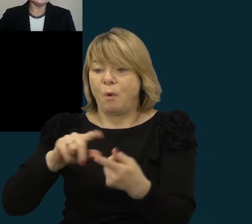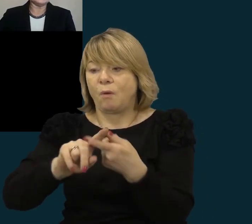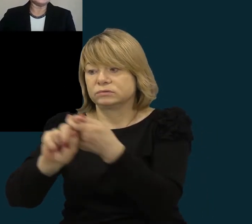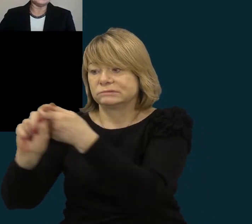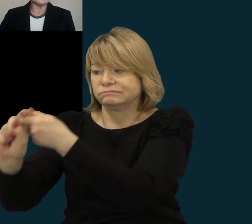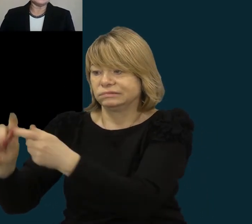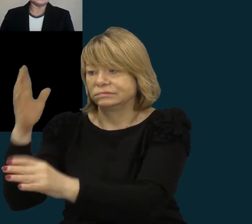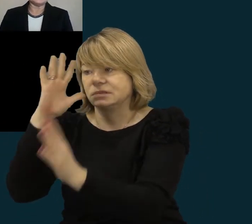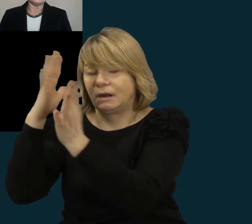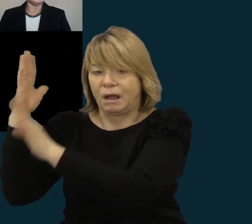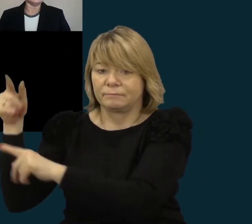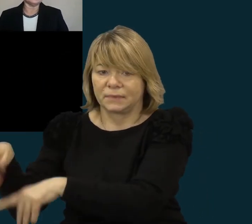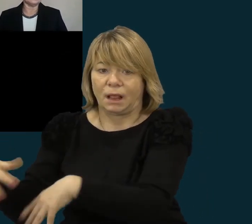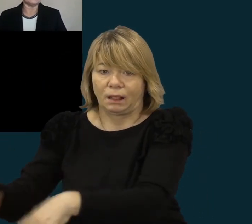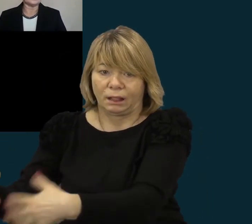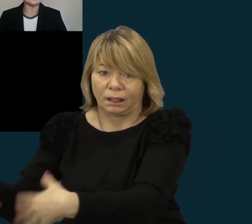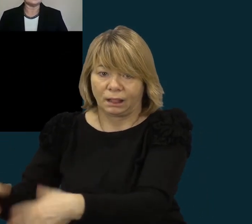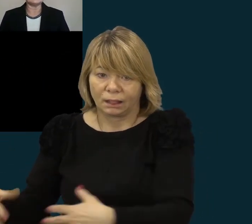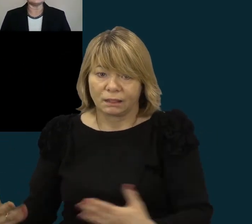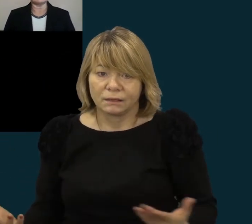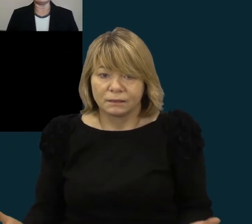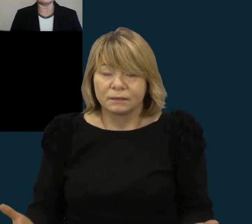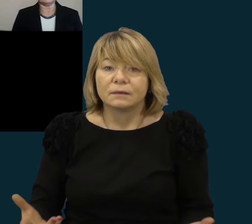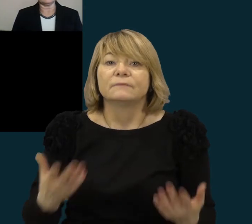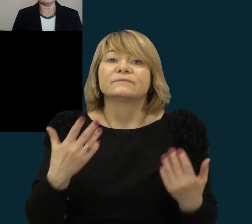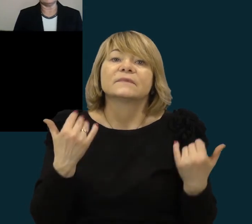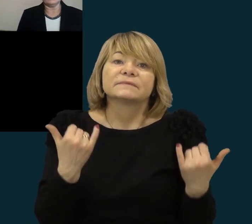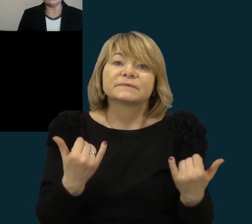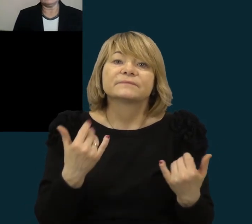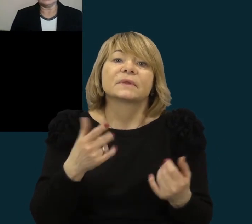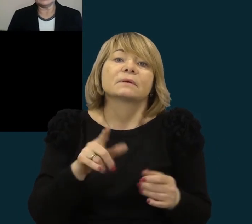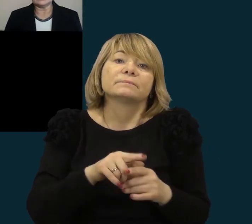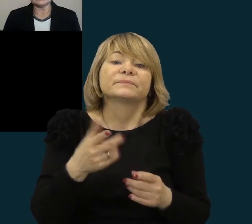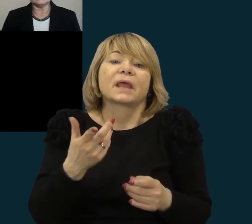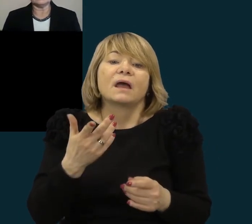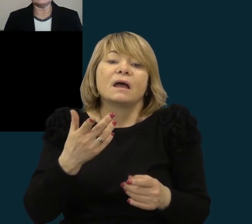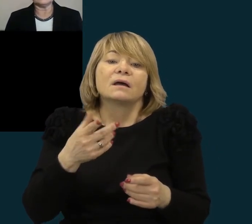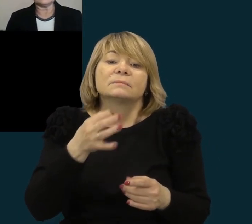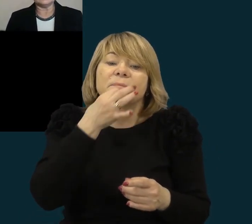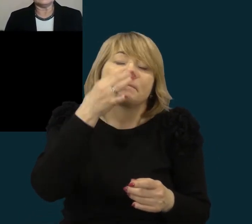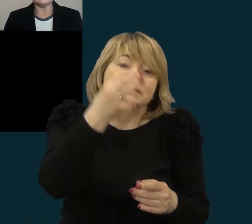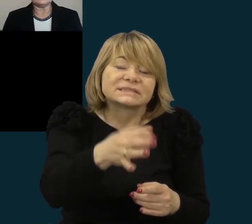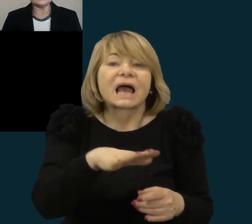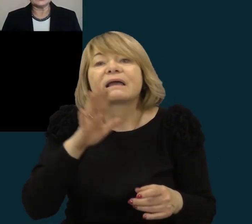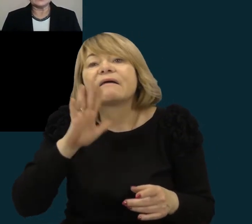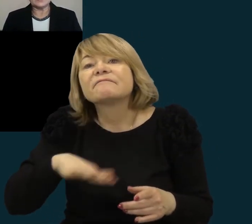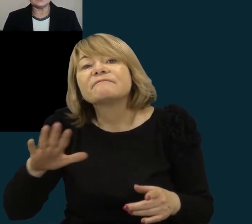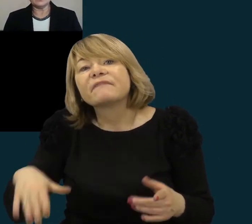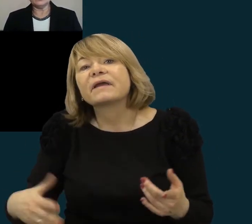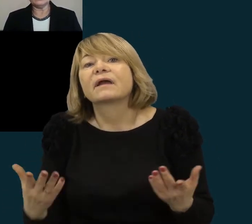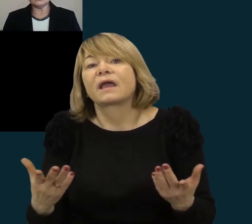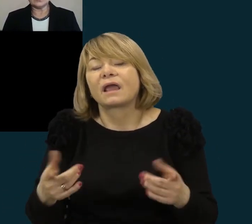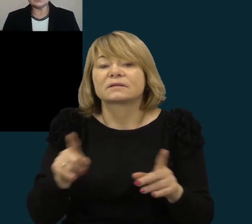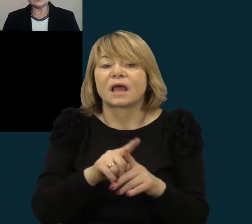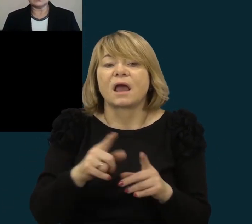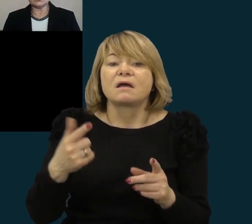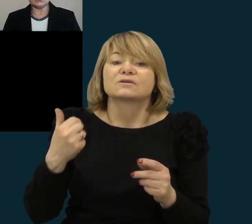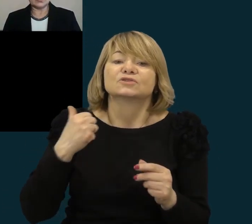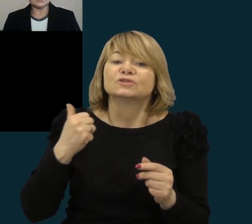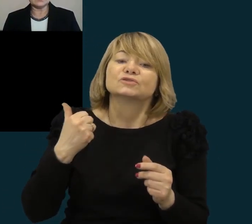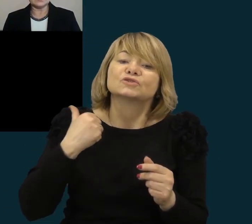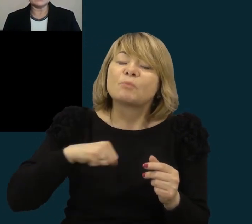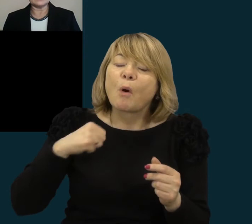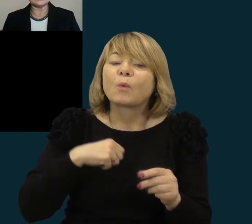Čia dabar noriu pristatyti, kad viena iš atsakymų, kuris